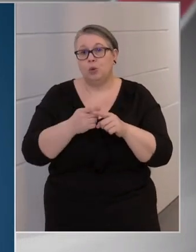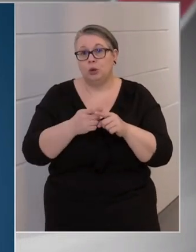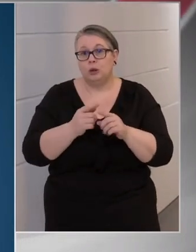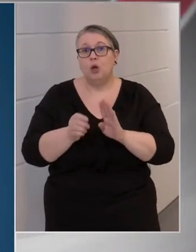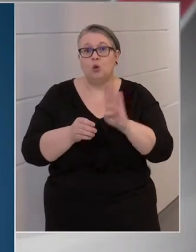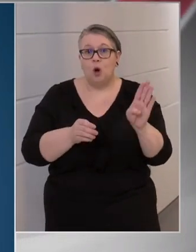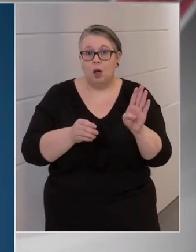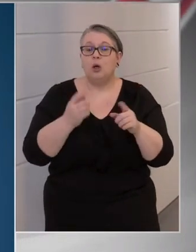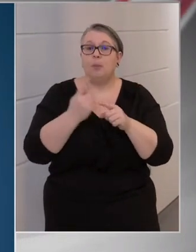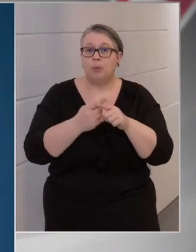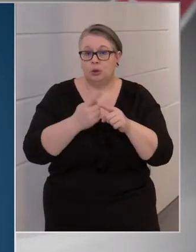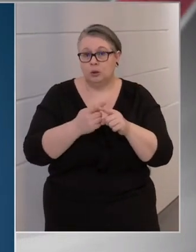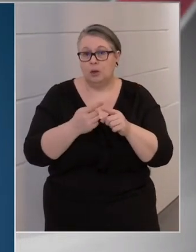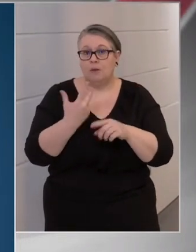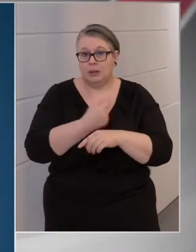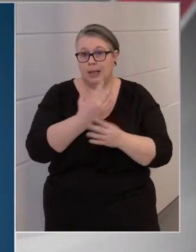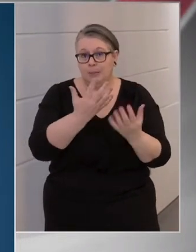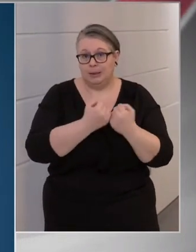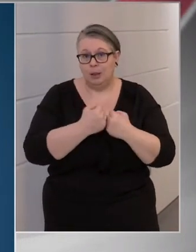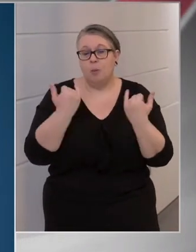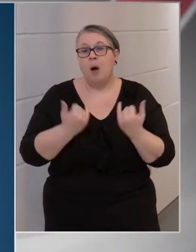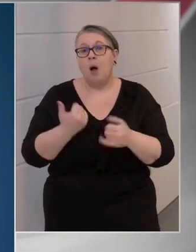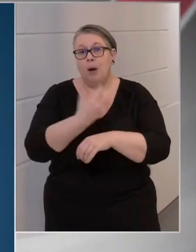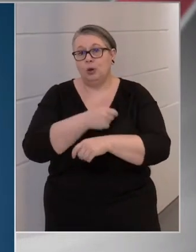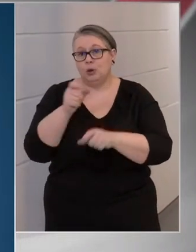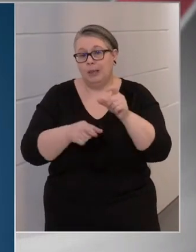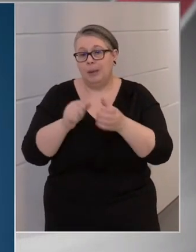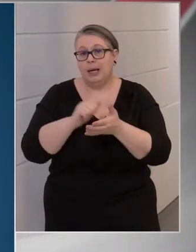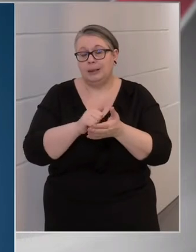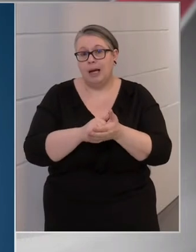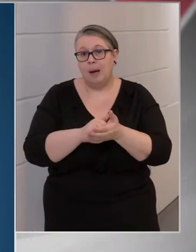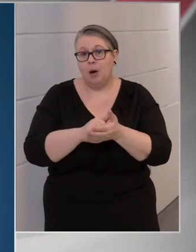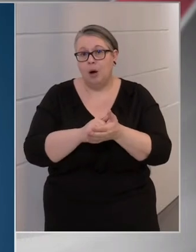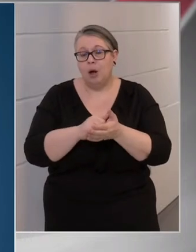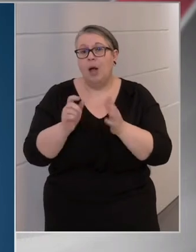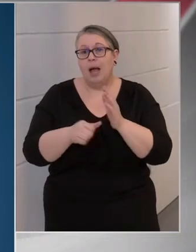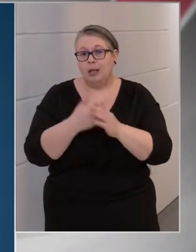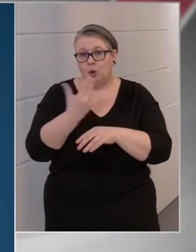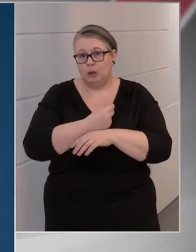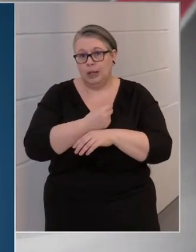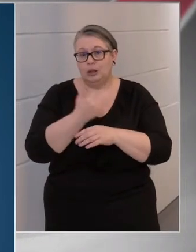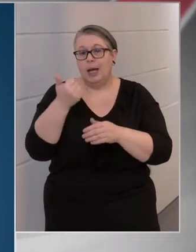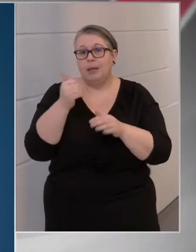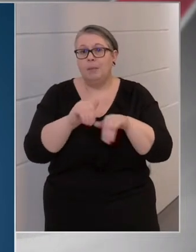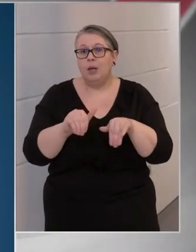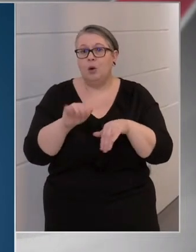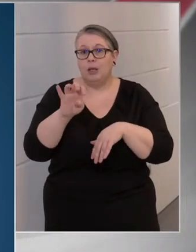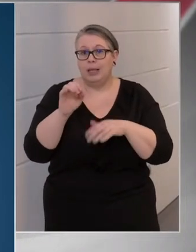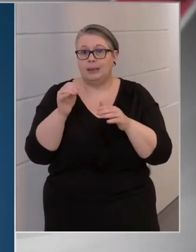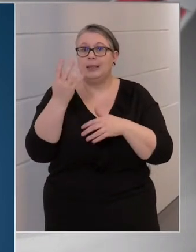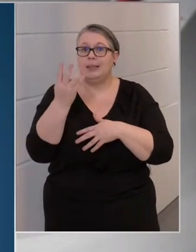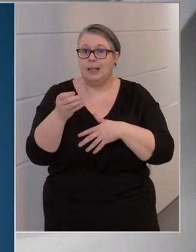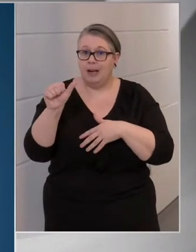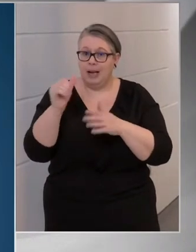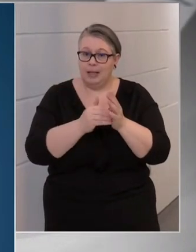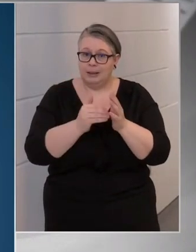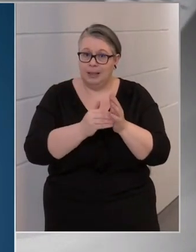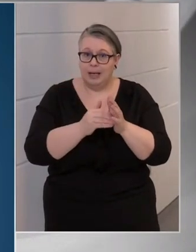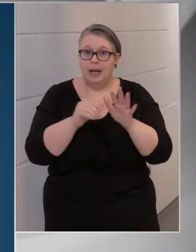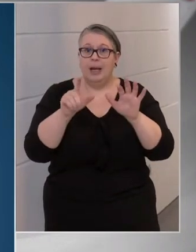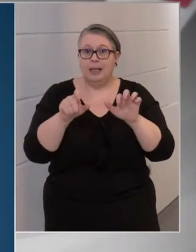nyugatról is vakcinákat. Ma a beoltottak száma Magyarországon, hogyha az első oltást nézzük, akkor 1.441